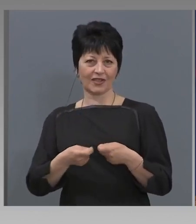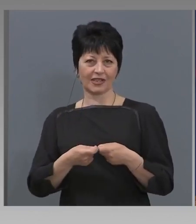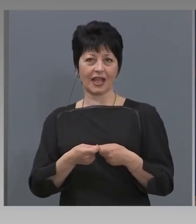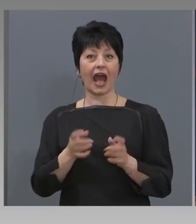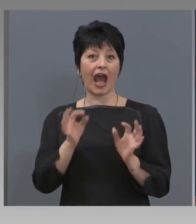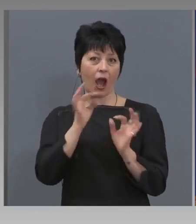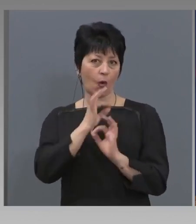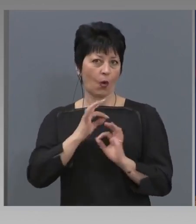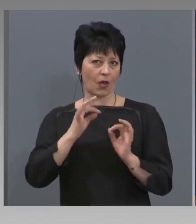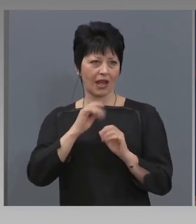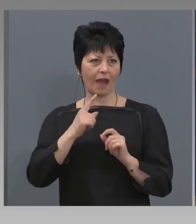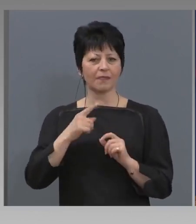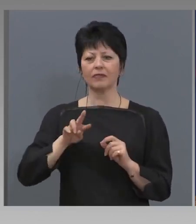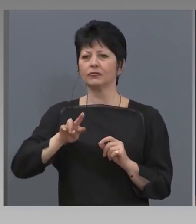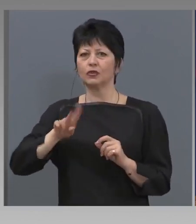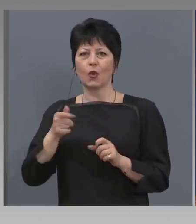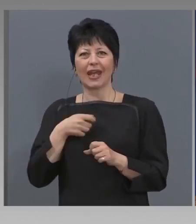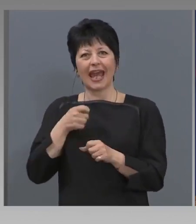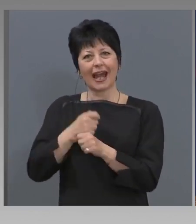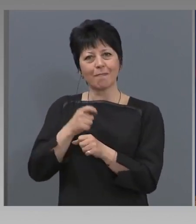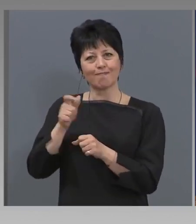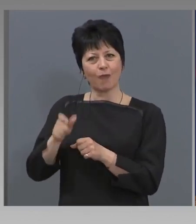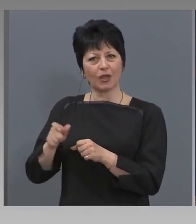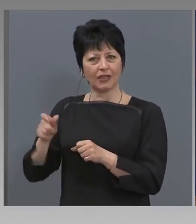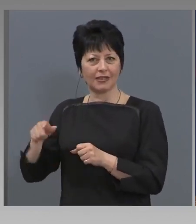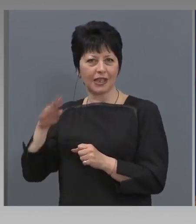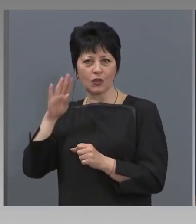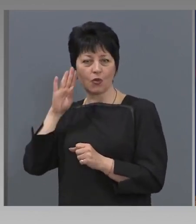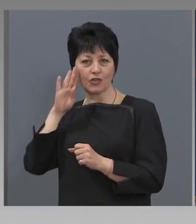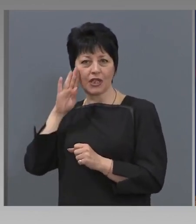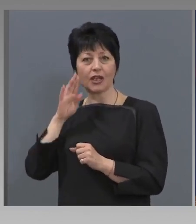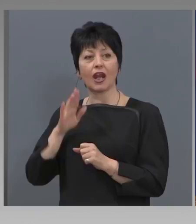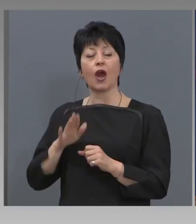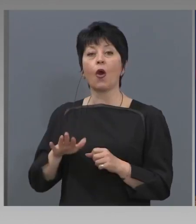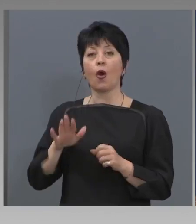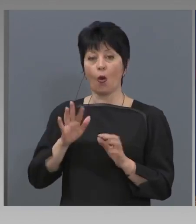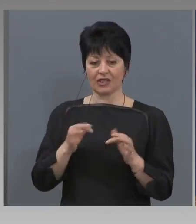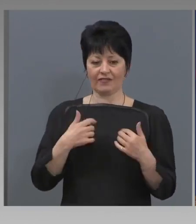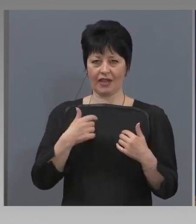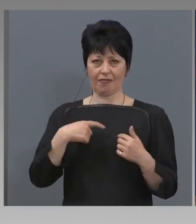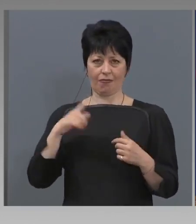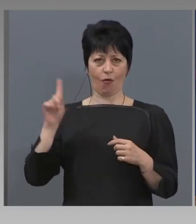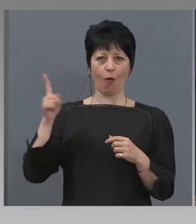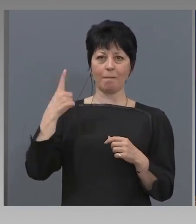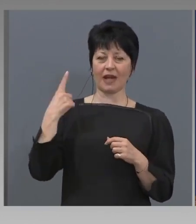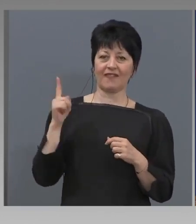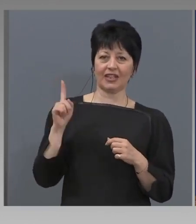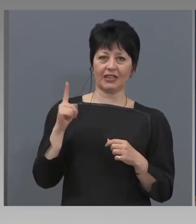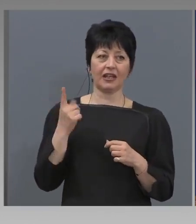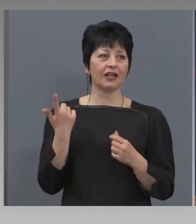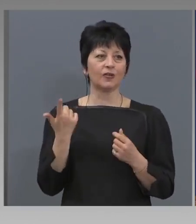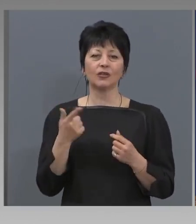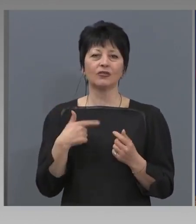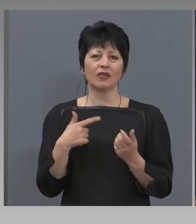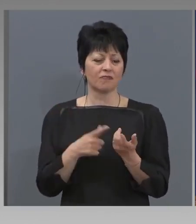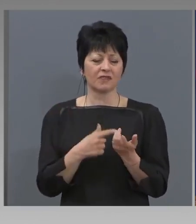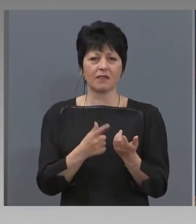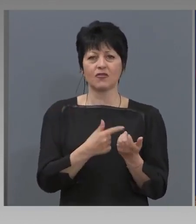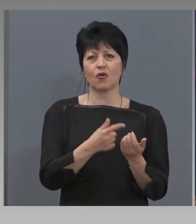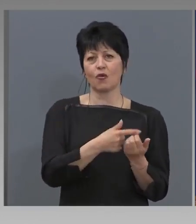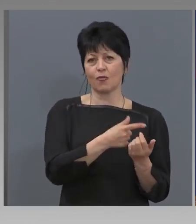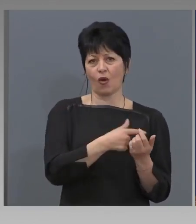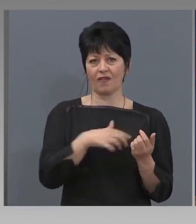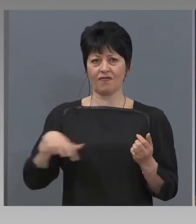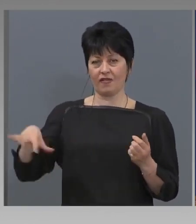освен на управителя, тъй като те са голям брой в страната. Едноличните търговци имам